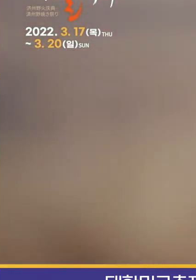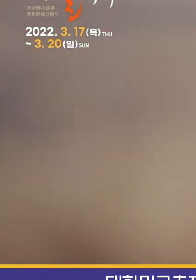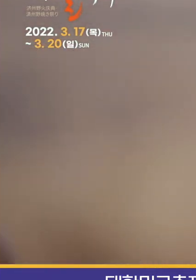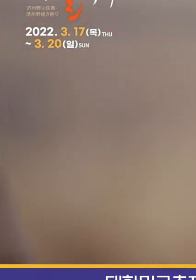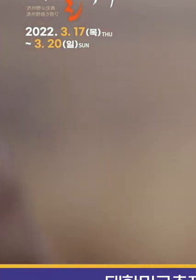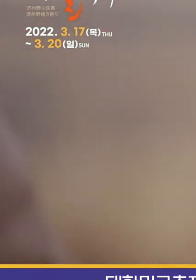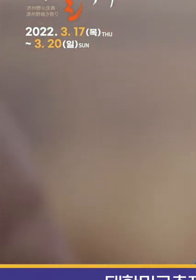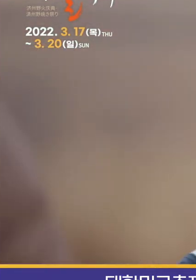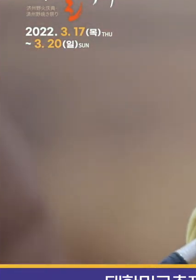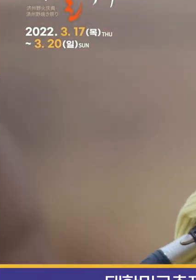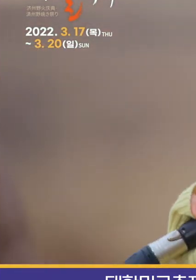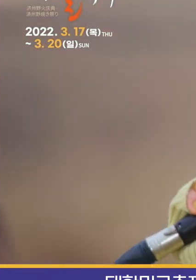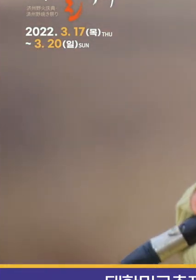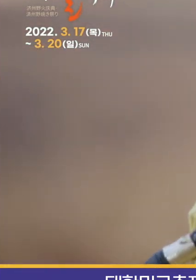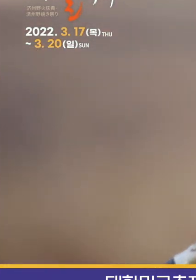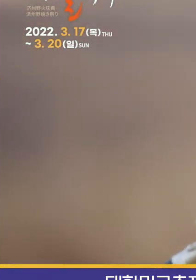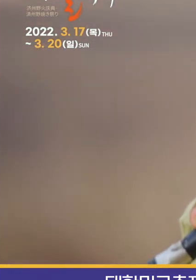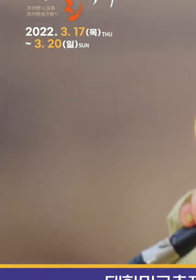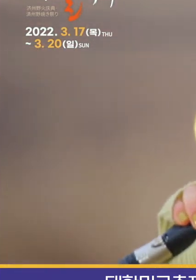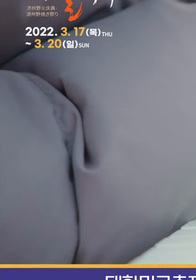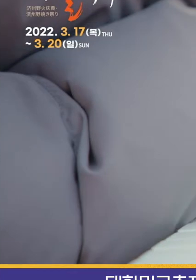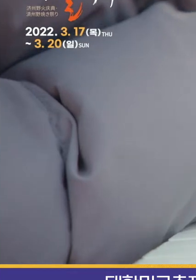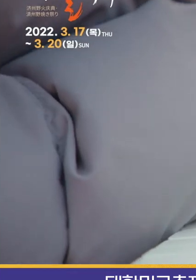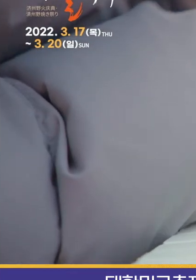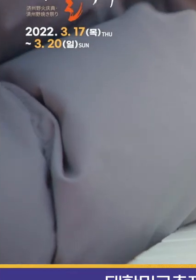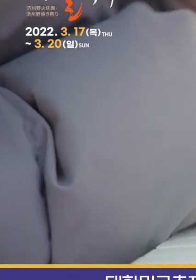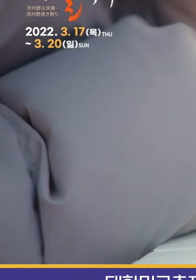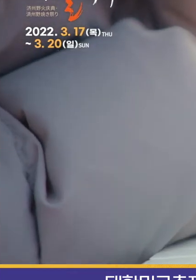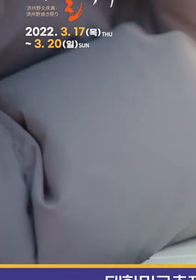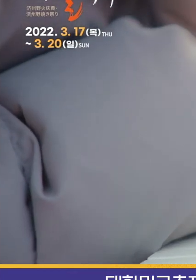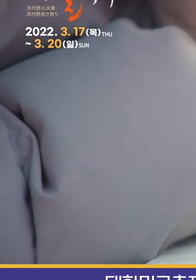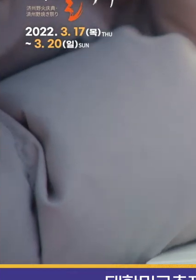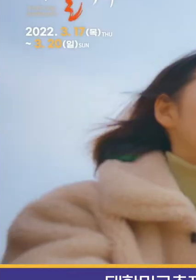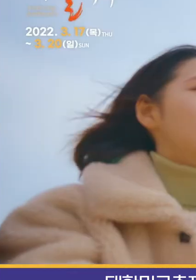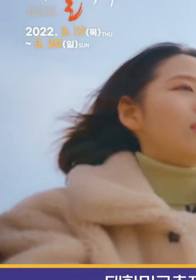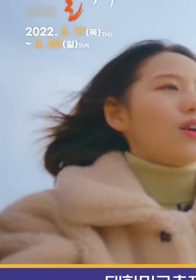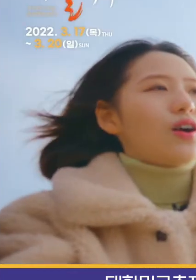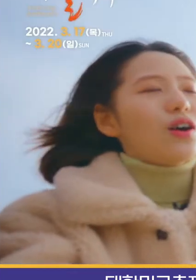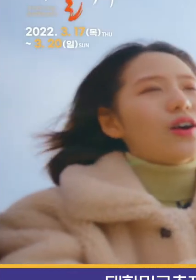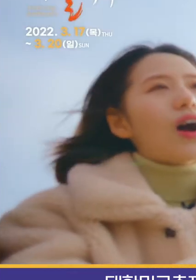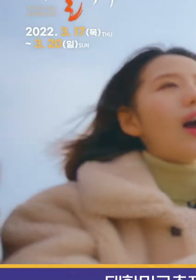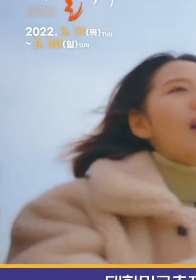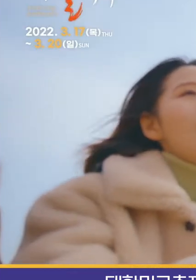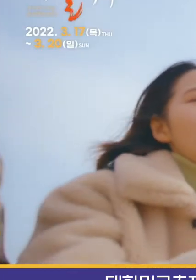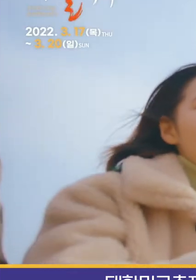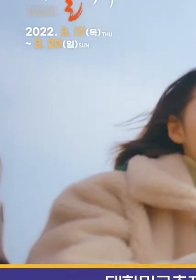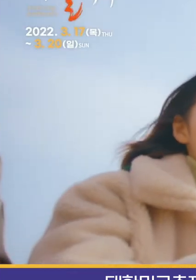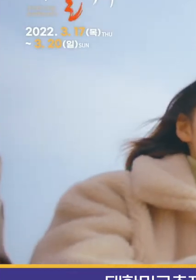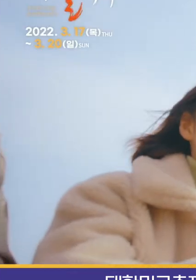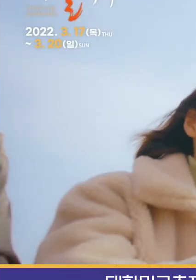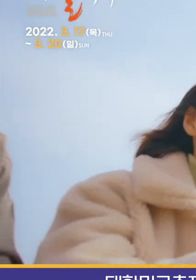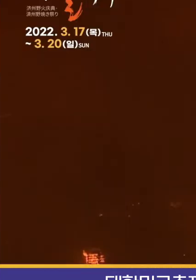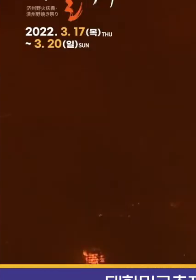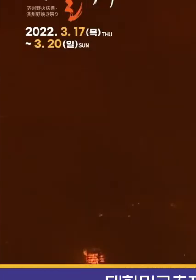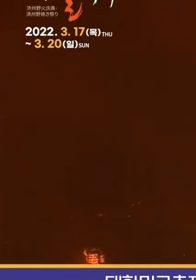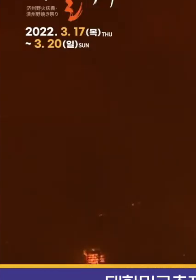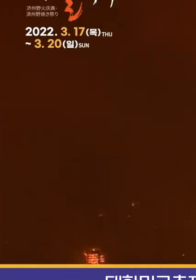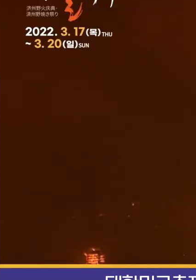비춰봐 다시 고개를 들어 이제